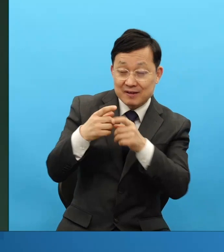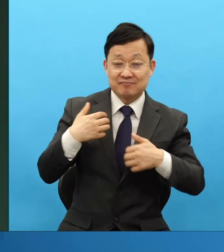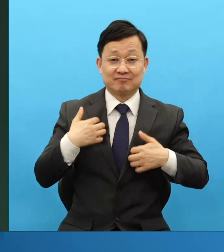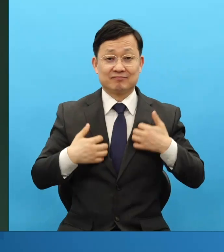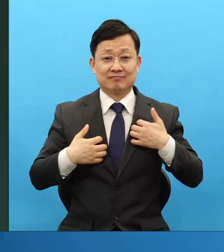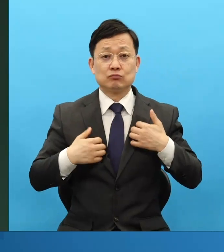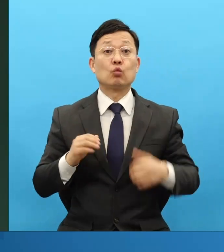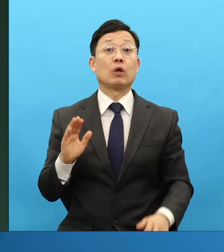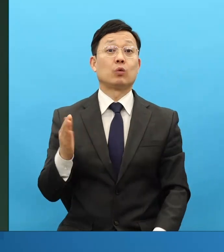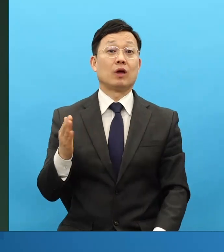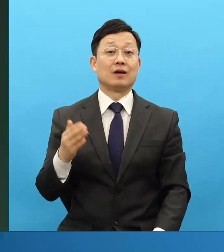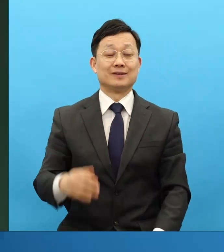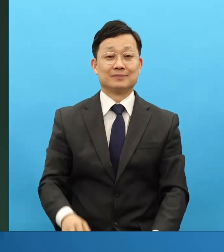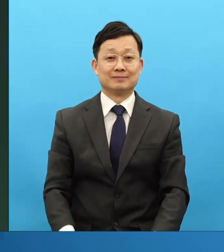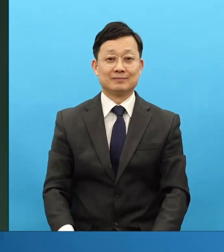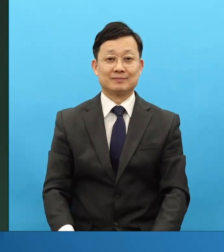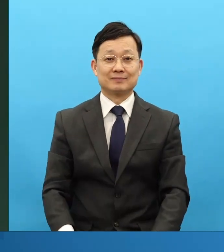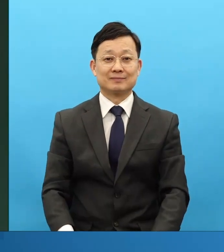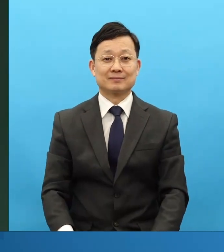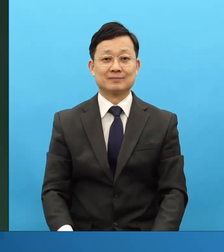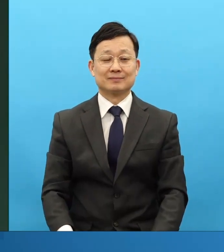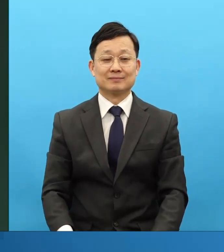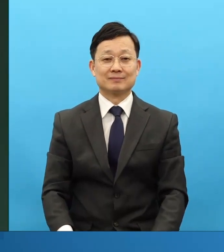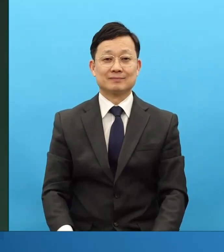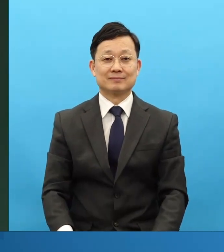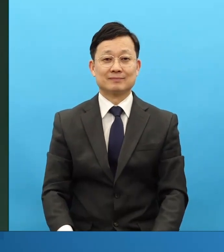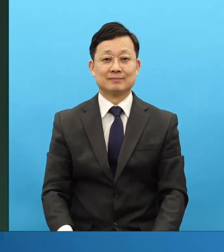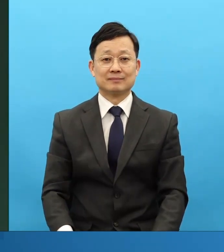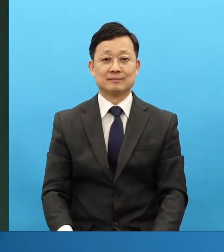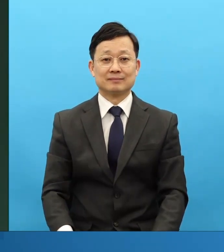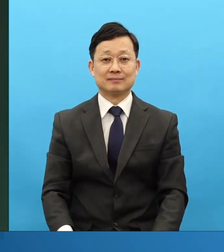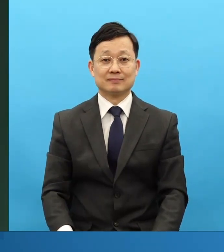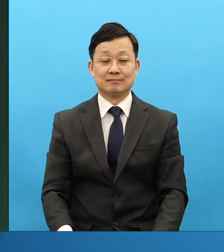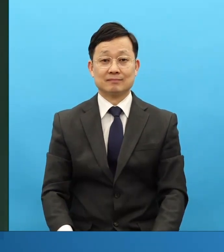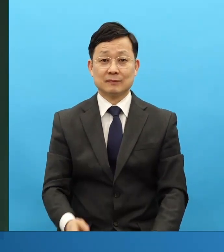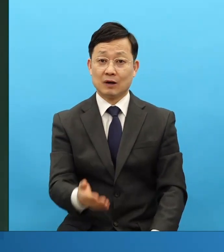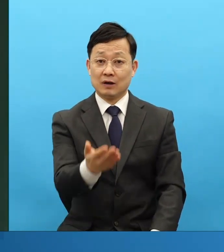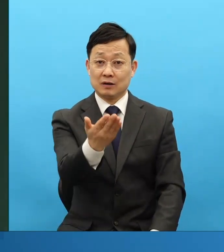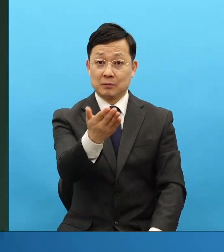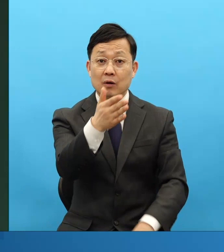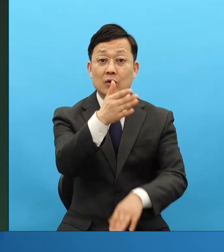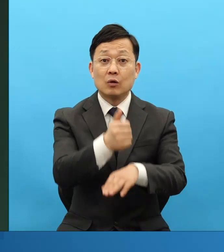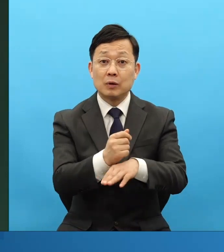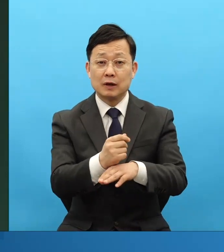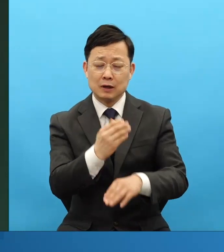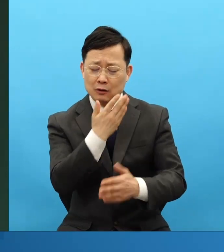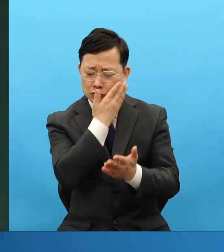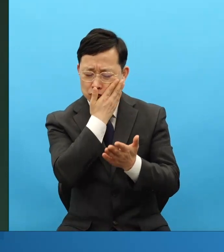그러면 여러분은 이 중요한 작품을 남기게 돼요.